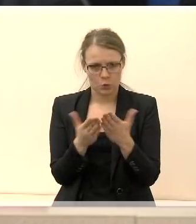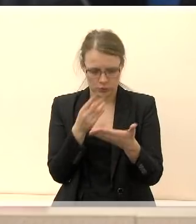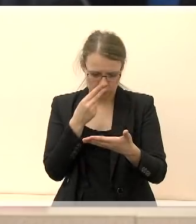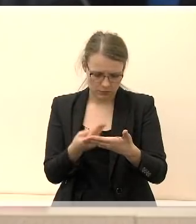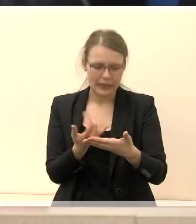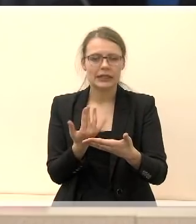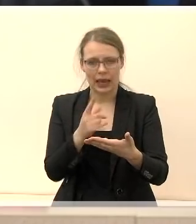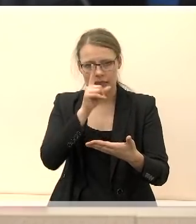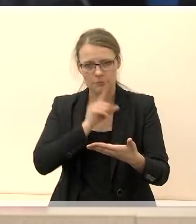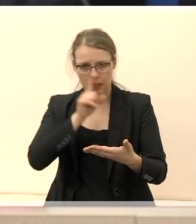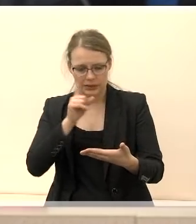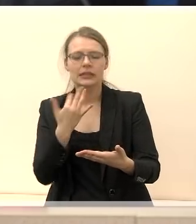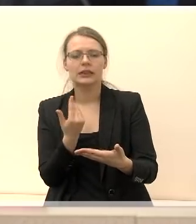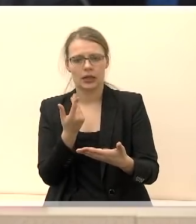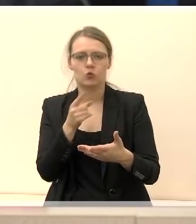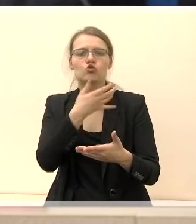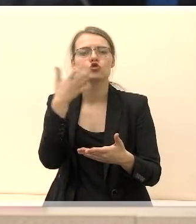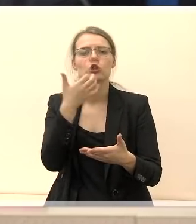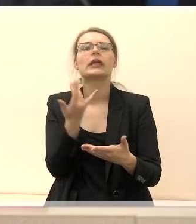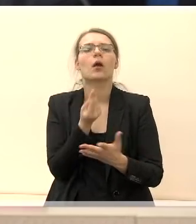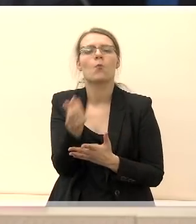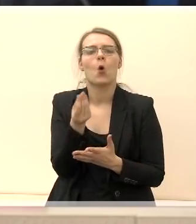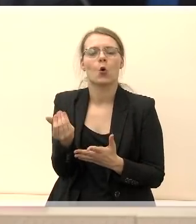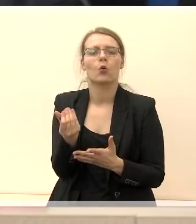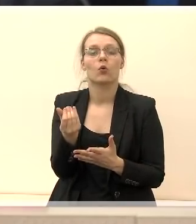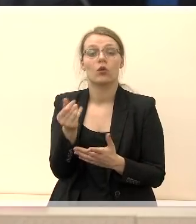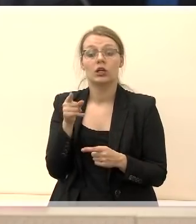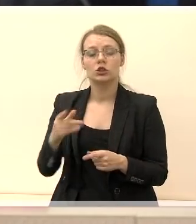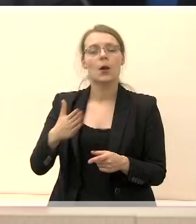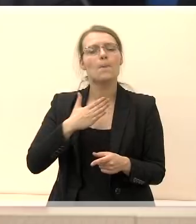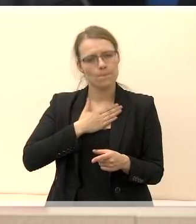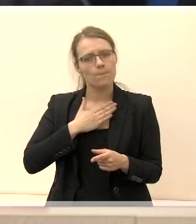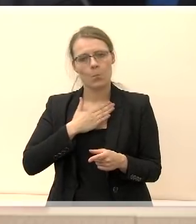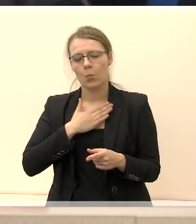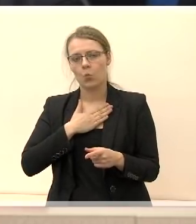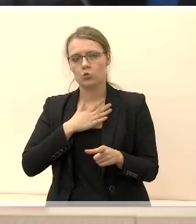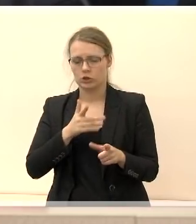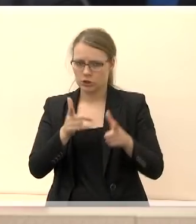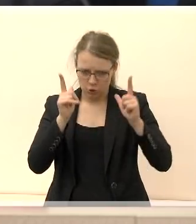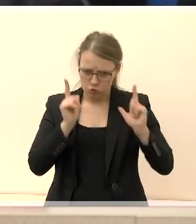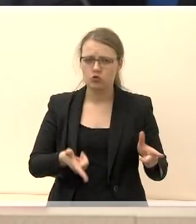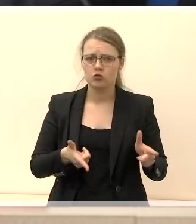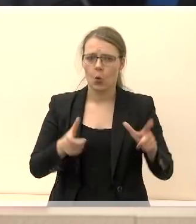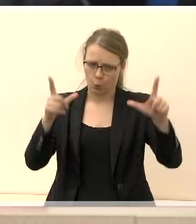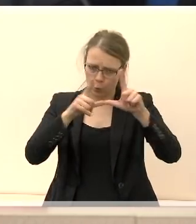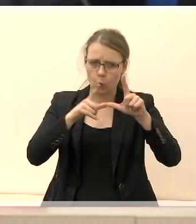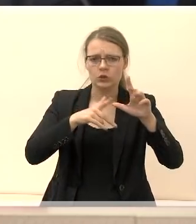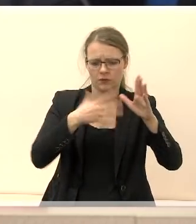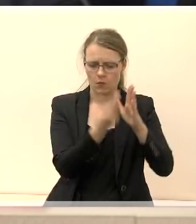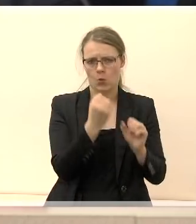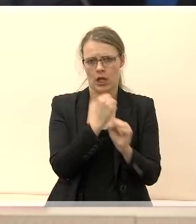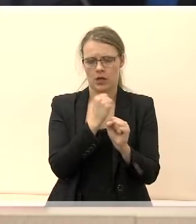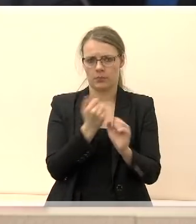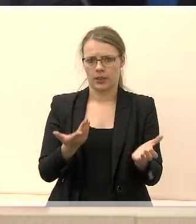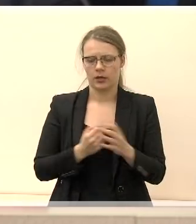kiek kiekvieną mėnesį jūsų mokate užšildymą. Tai čia mūsų nepopulistiniai, realūs, ūkiški darbai.